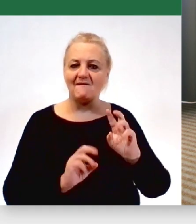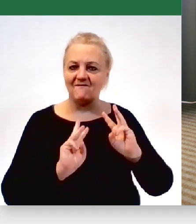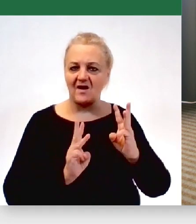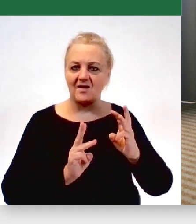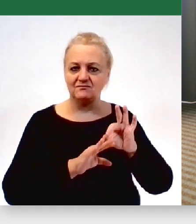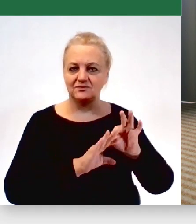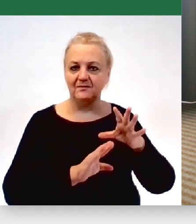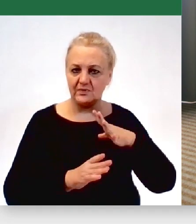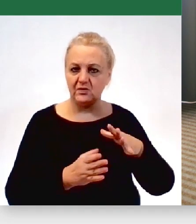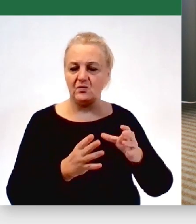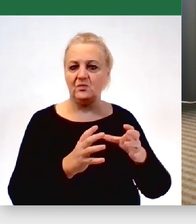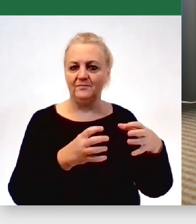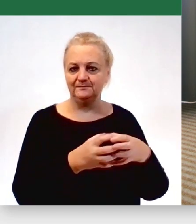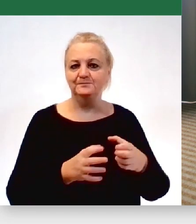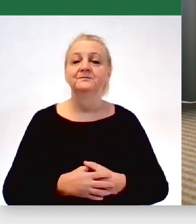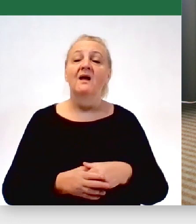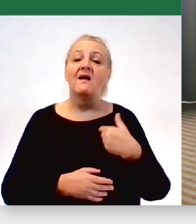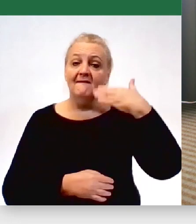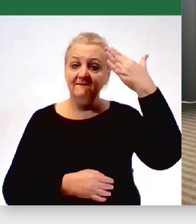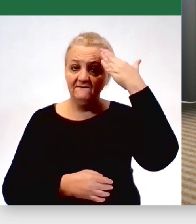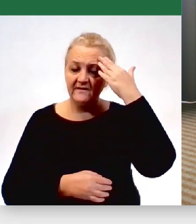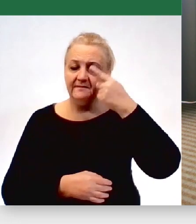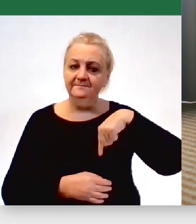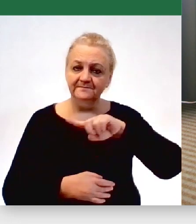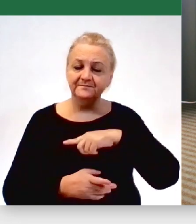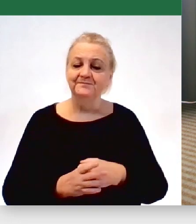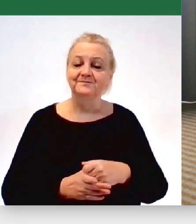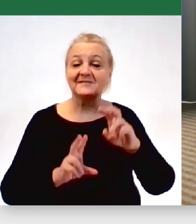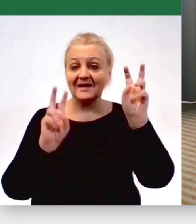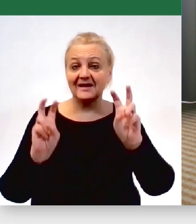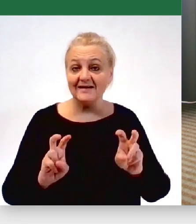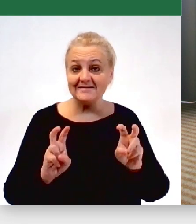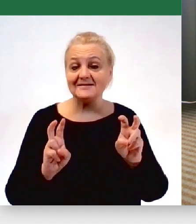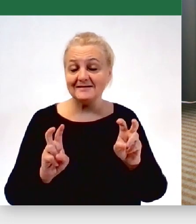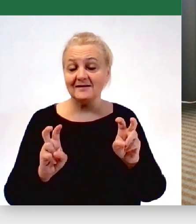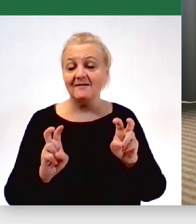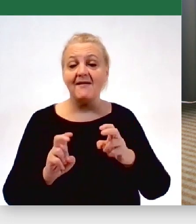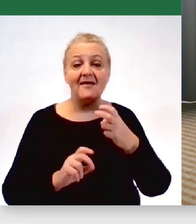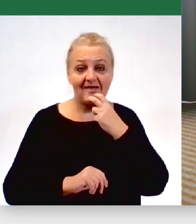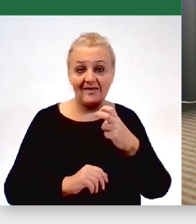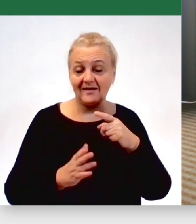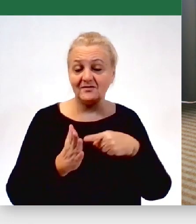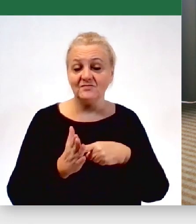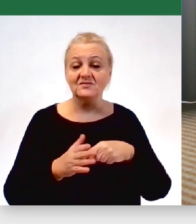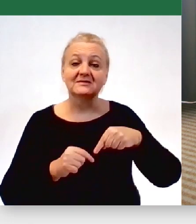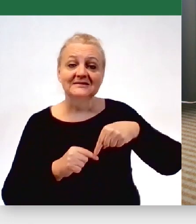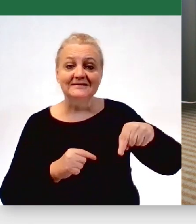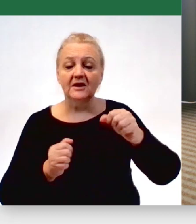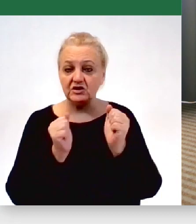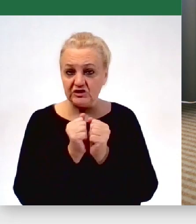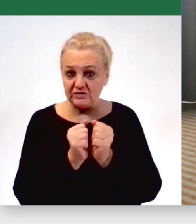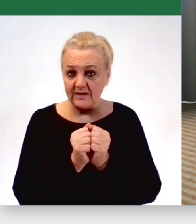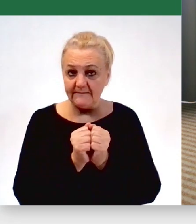Wiemy, że kryzys energetyczny i nadchodząca zima